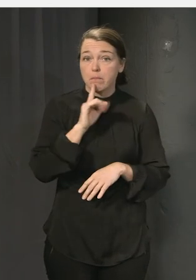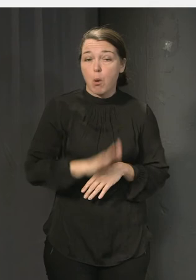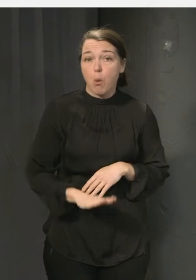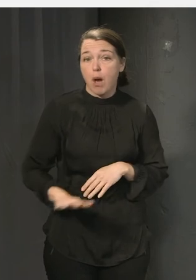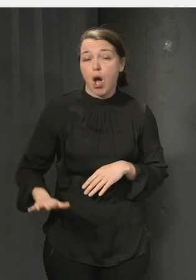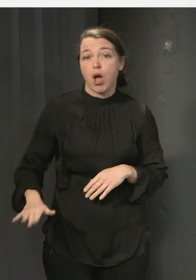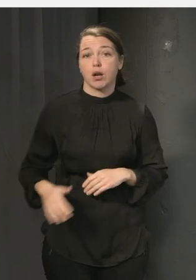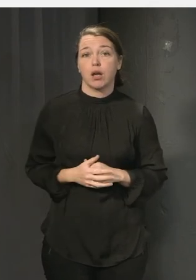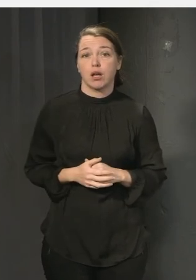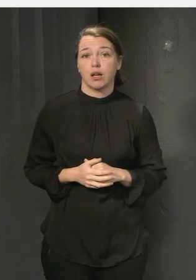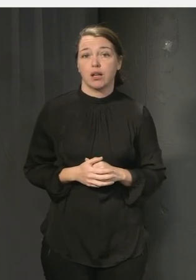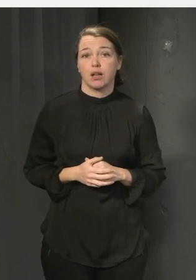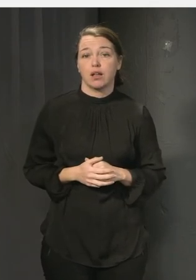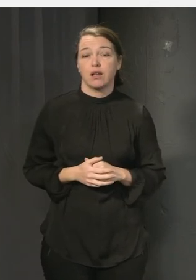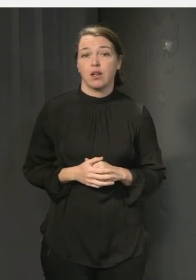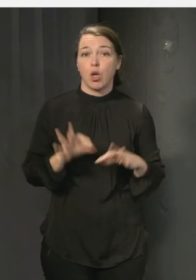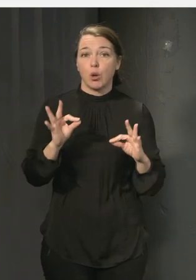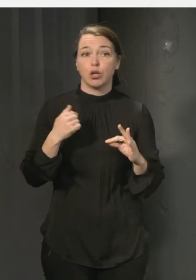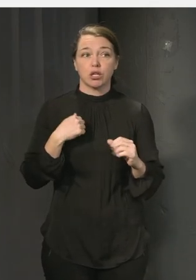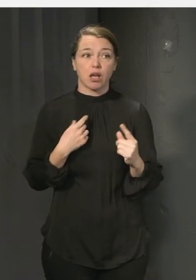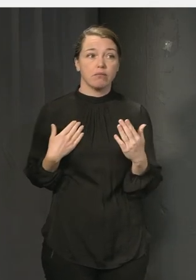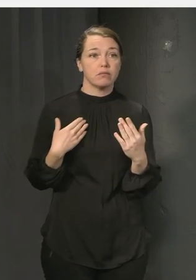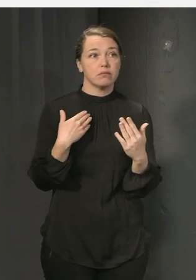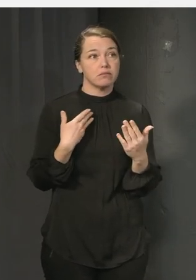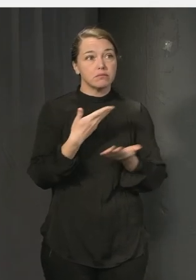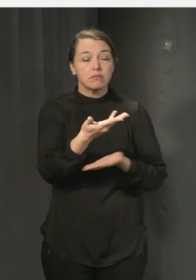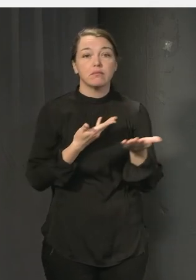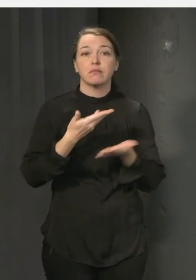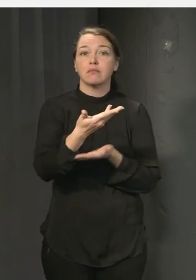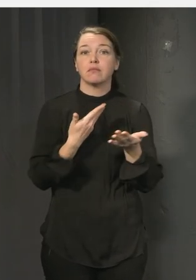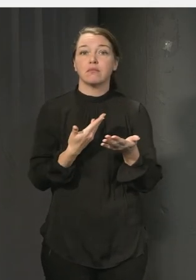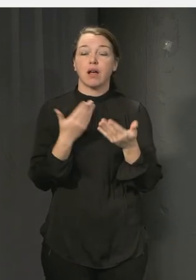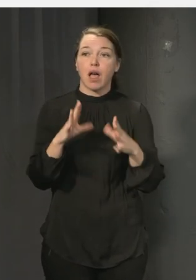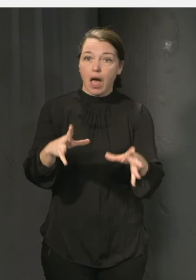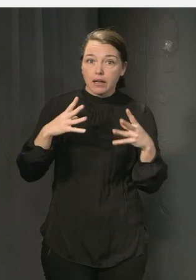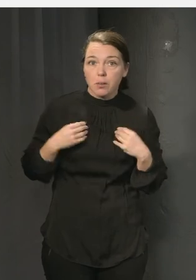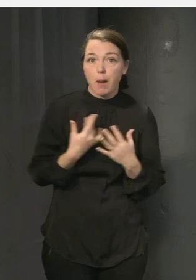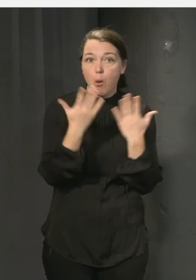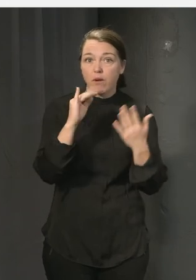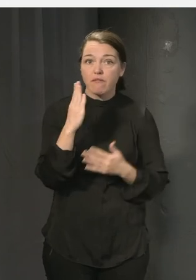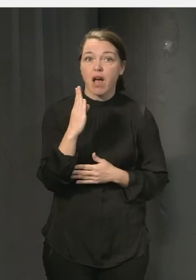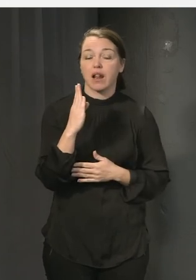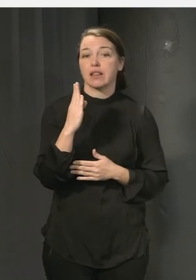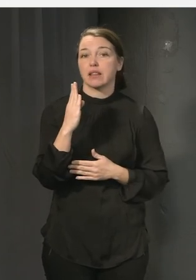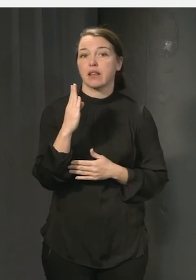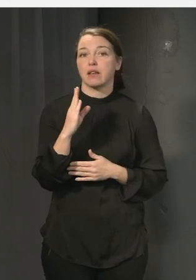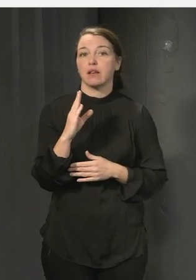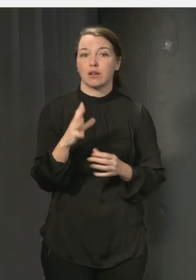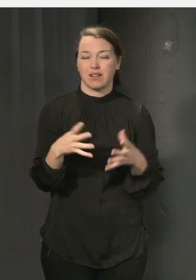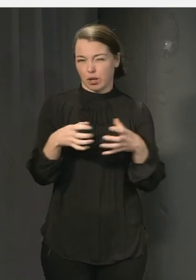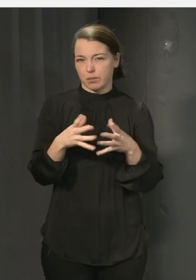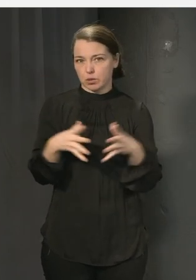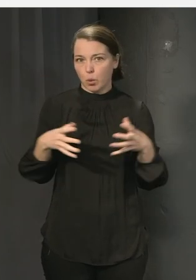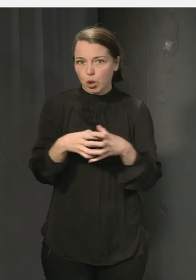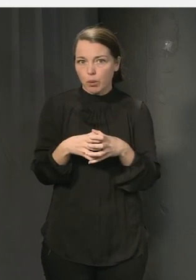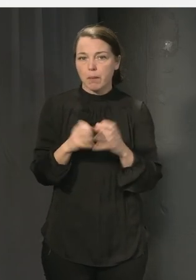att förhålla sig till varann att liksom acceptera mångfald är något man måste och i grupp då det är